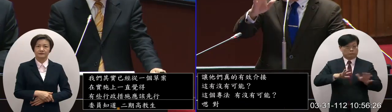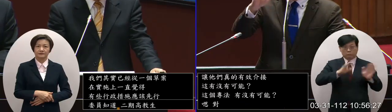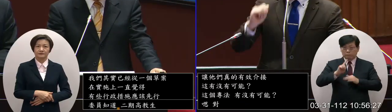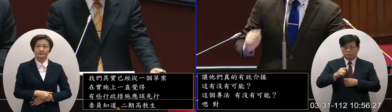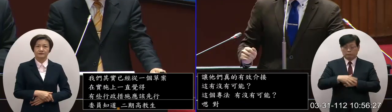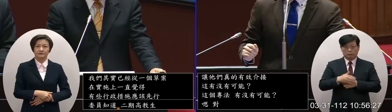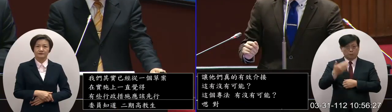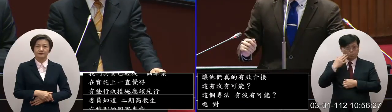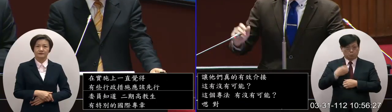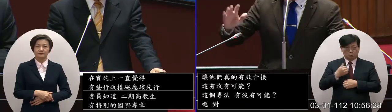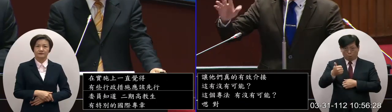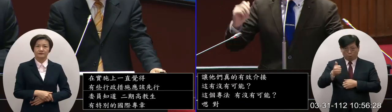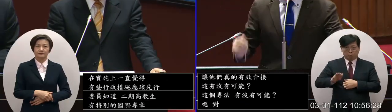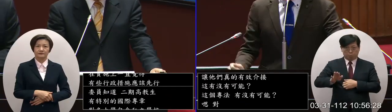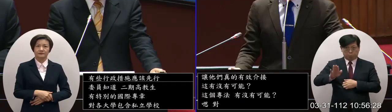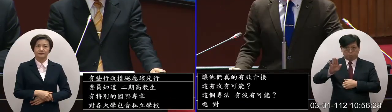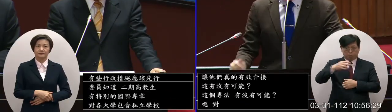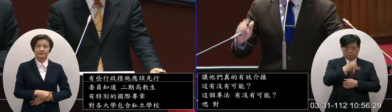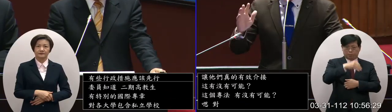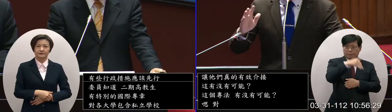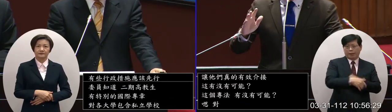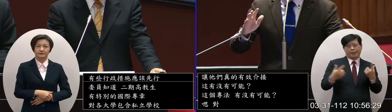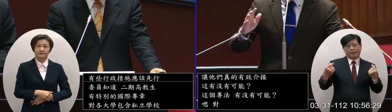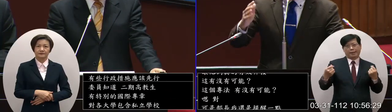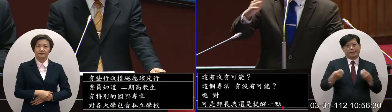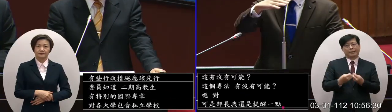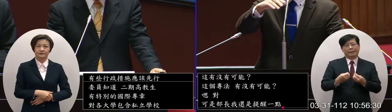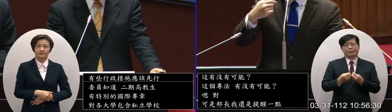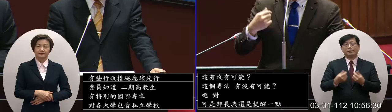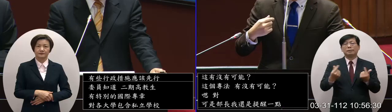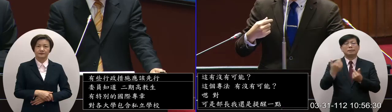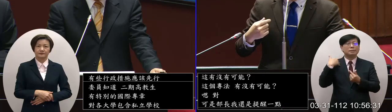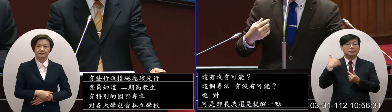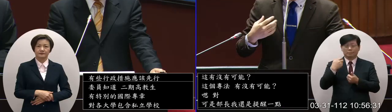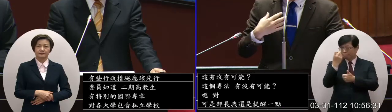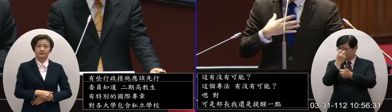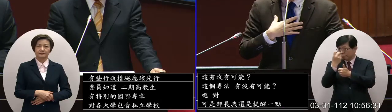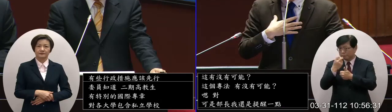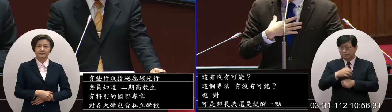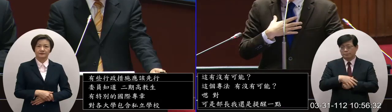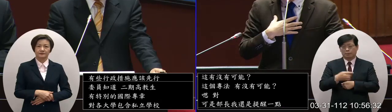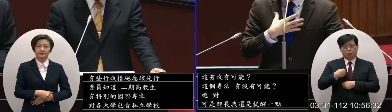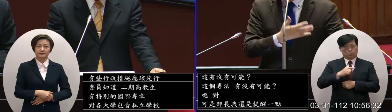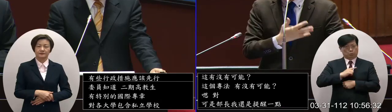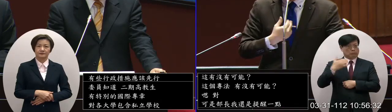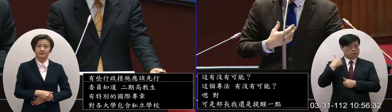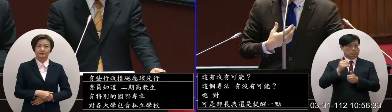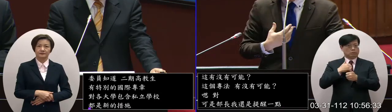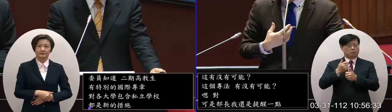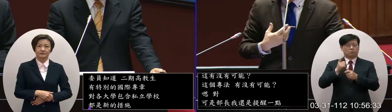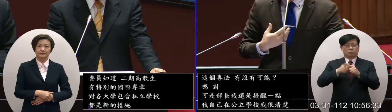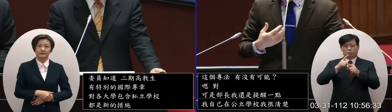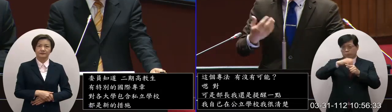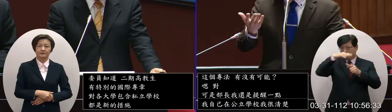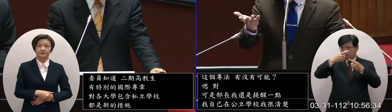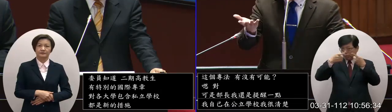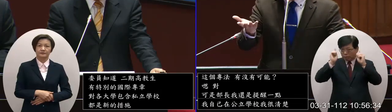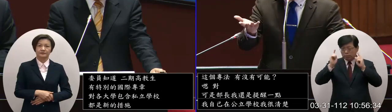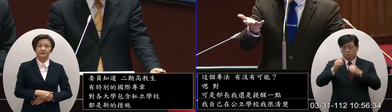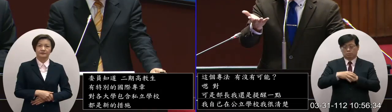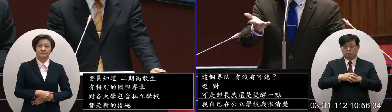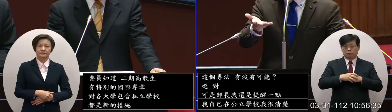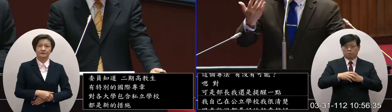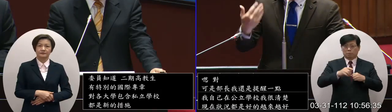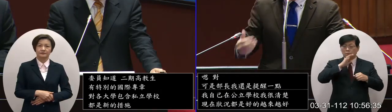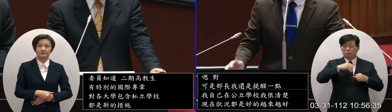狀況都是好的越來越好壞的越來越壞我也不滿說之前我們去考察我自己以前服務的中山大學國